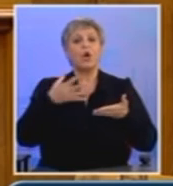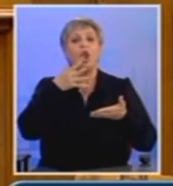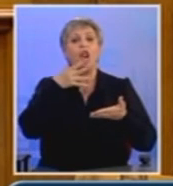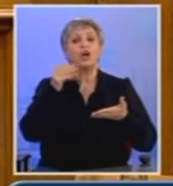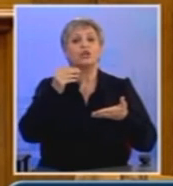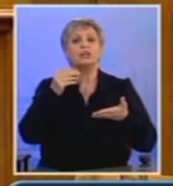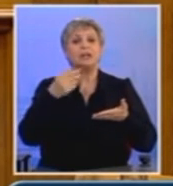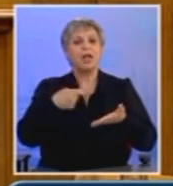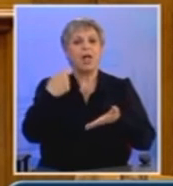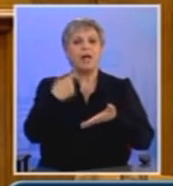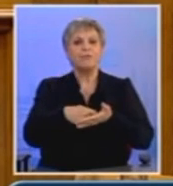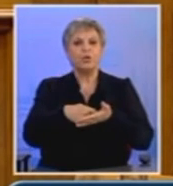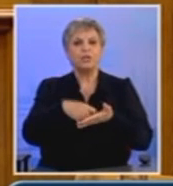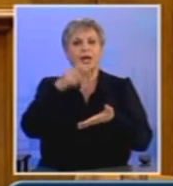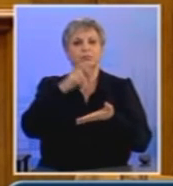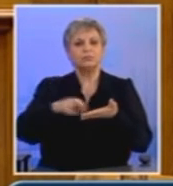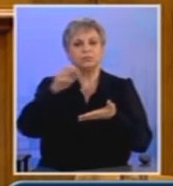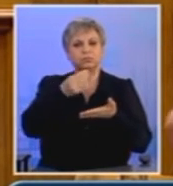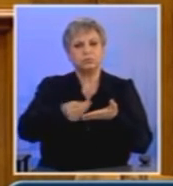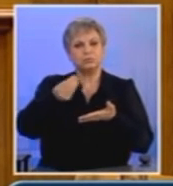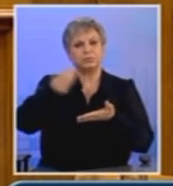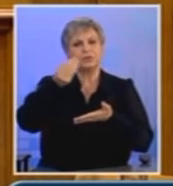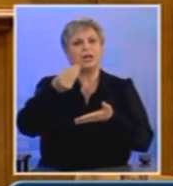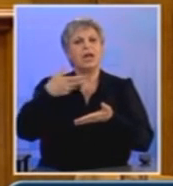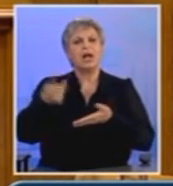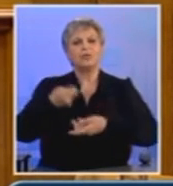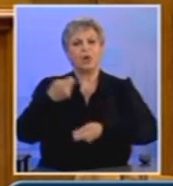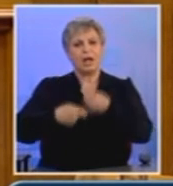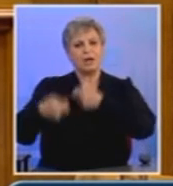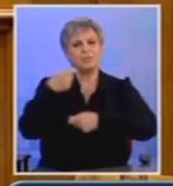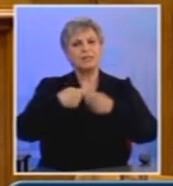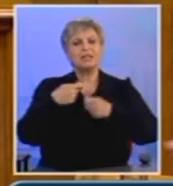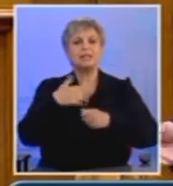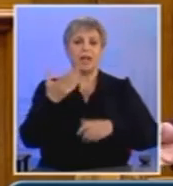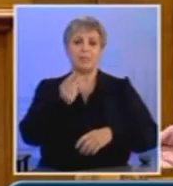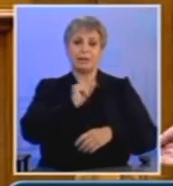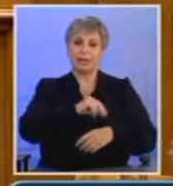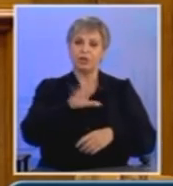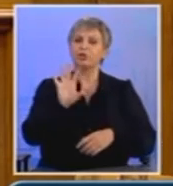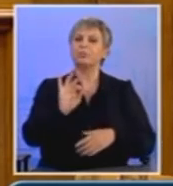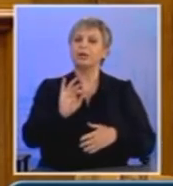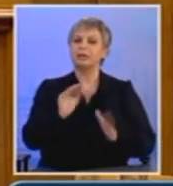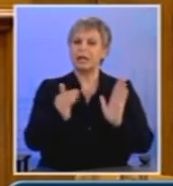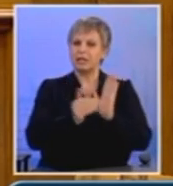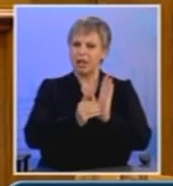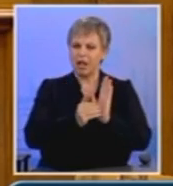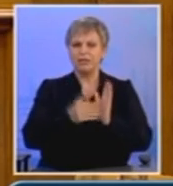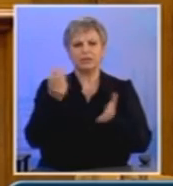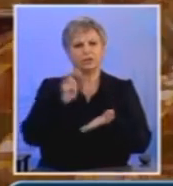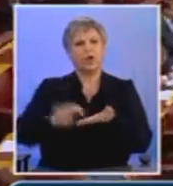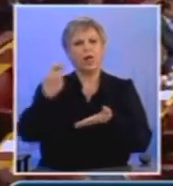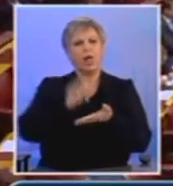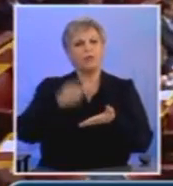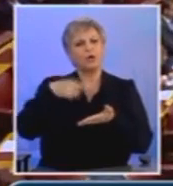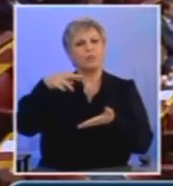η φορολογία των επιχειρήσεων με κέρδη ως 50.000 ευρώ που φυσικά δεν είναι μονοπωλιακή όμιλη. Για τα